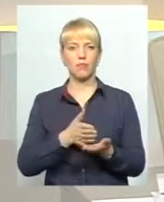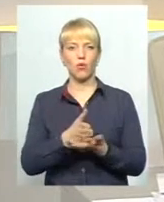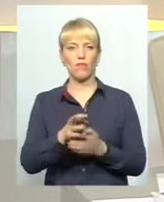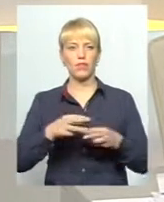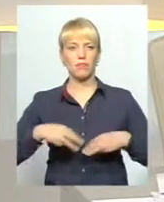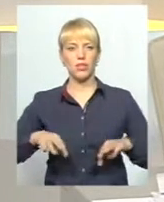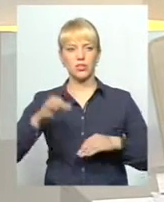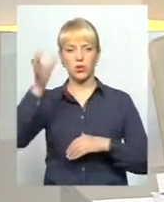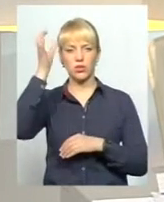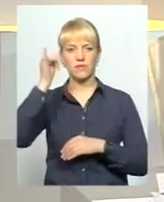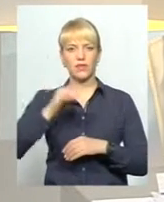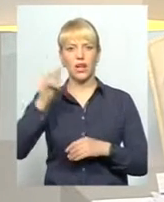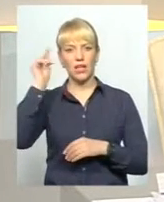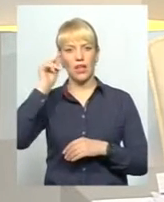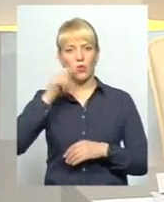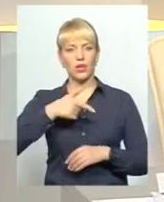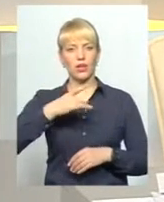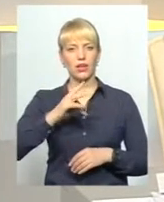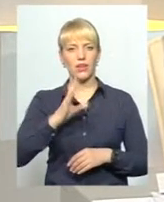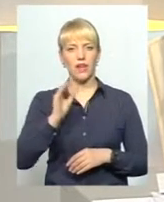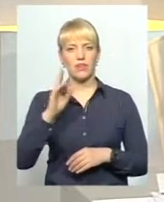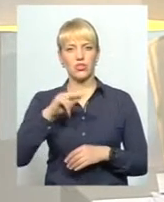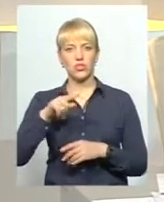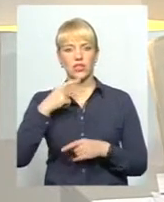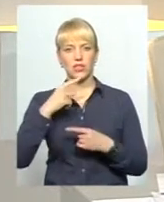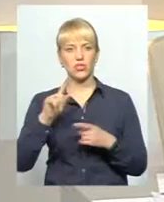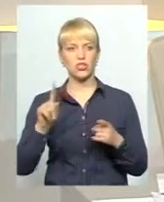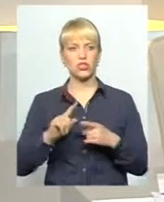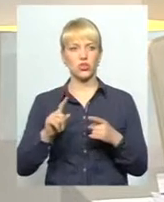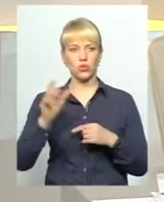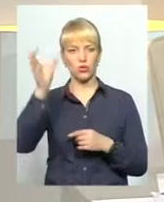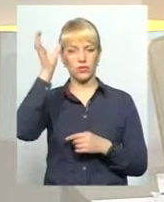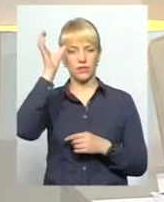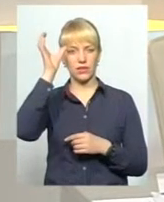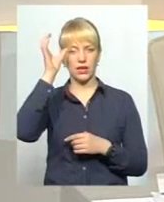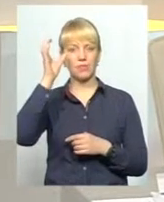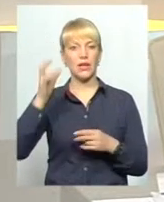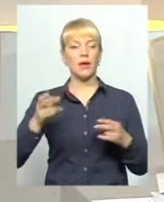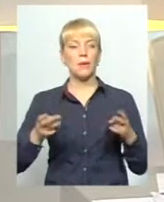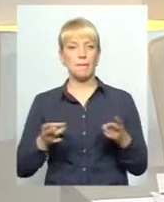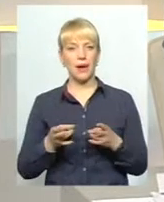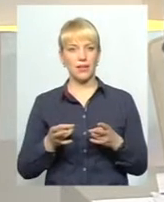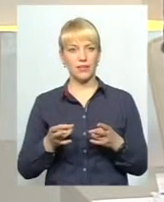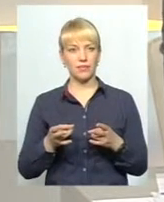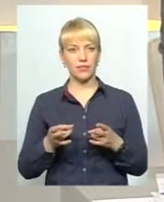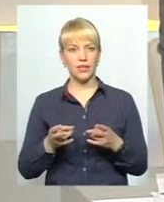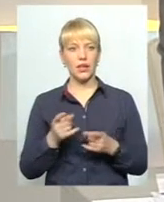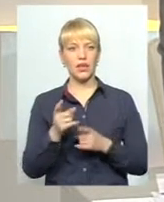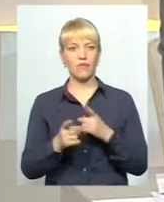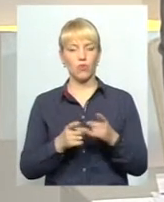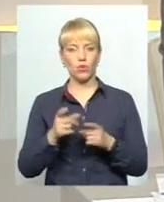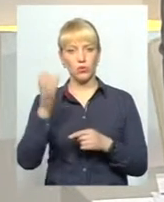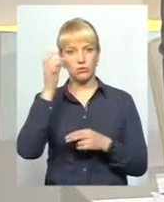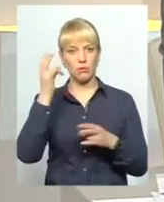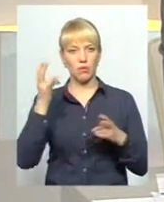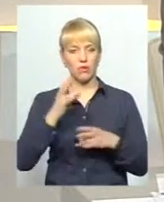міністр освіти і науки Лілія Гриневич зазначила, що реформа освіти має